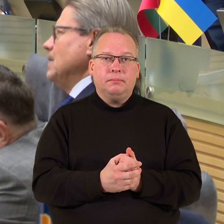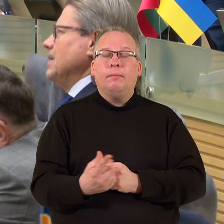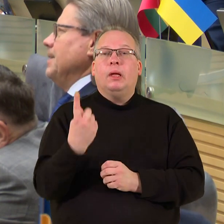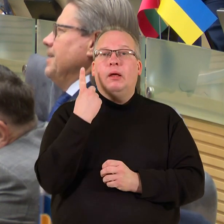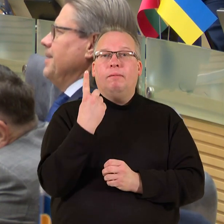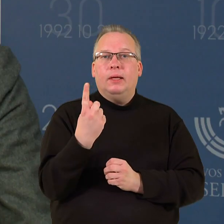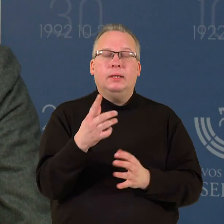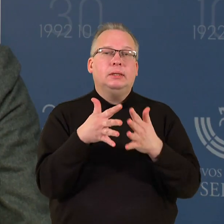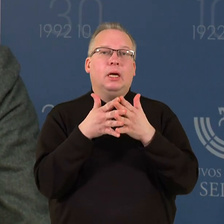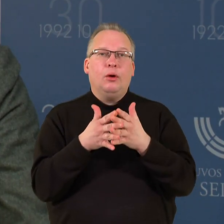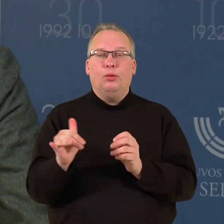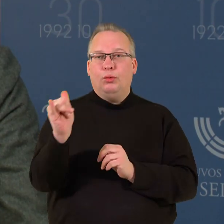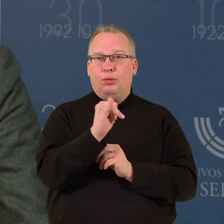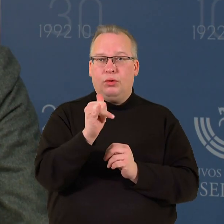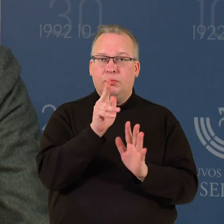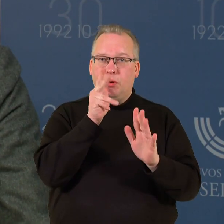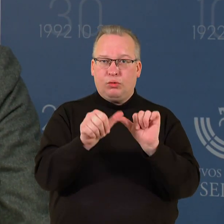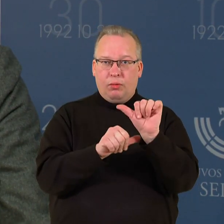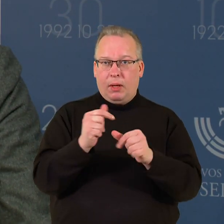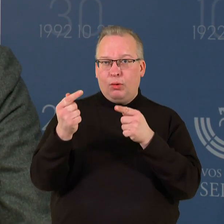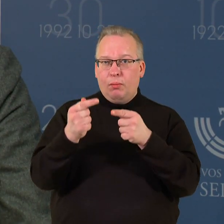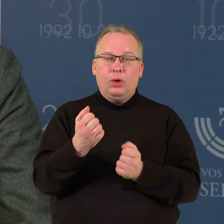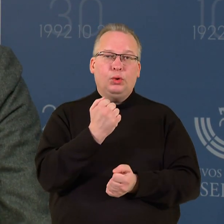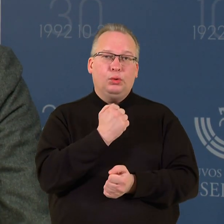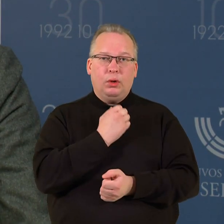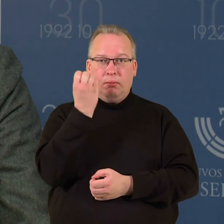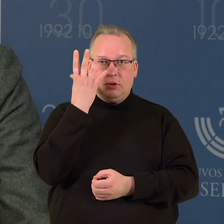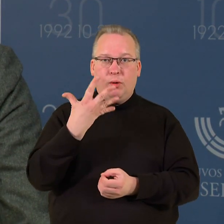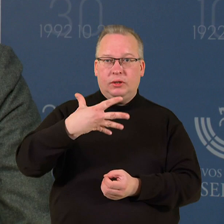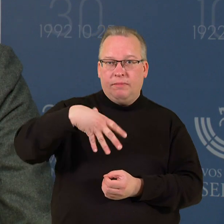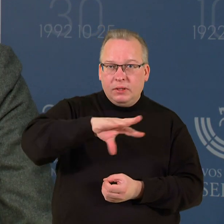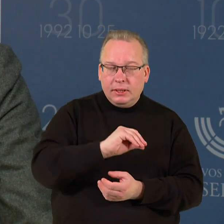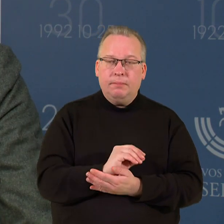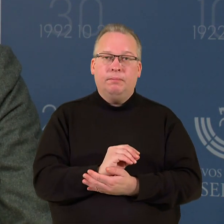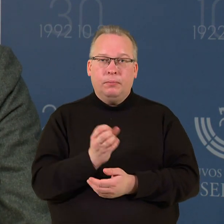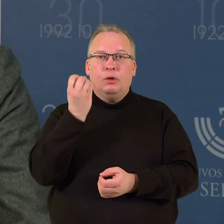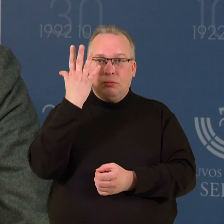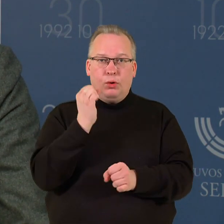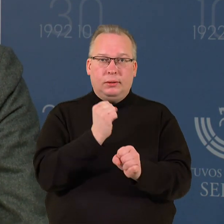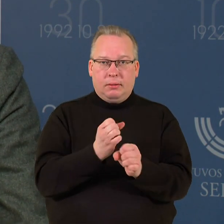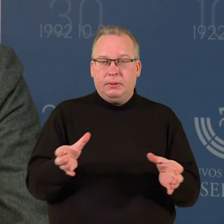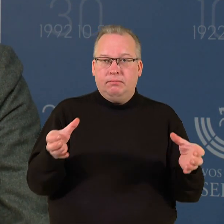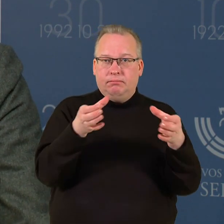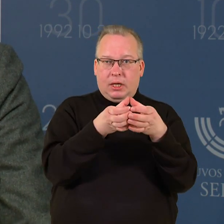kurias po aštuonių metų opozicijoje turime išmokti visi, tai yra išmokti ir kartu,